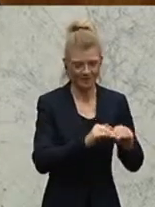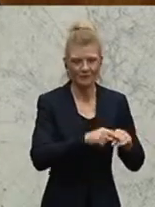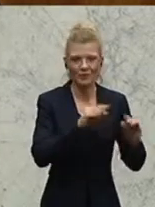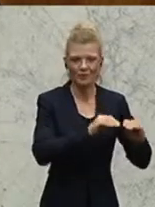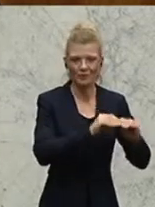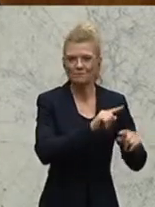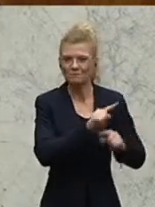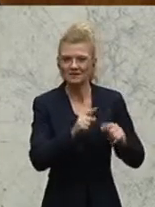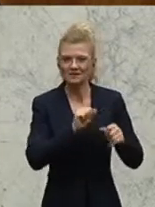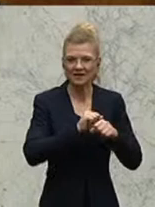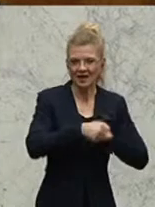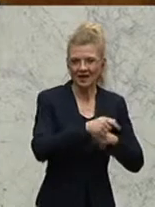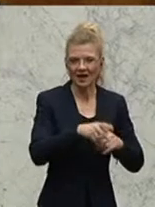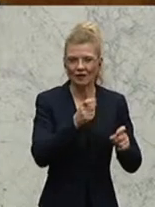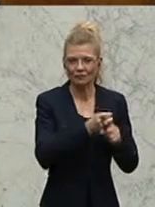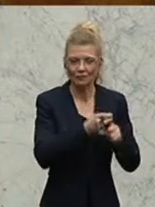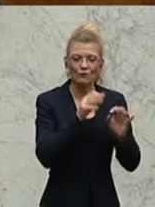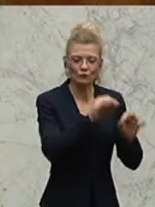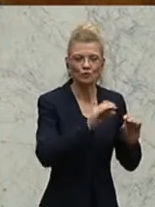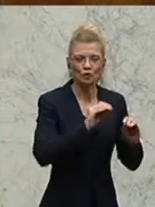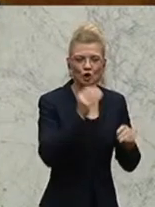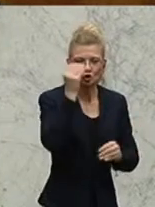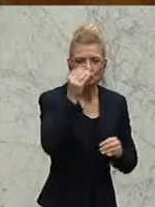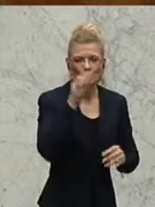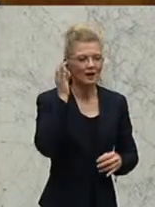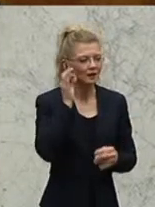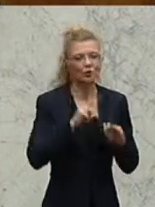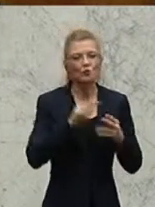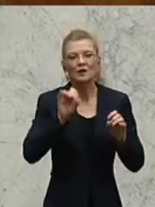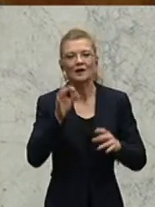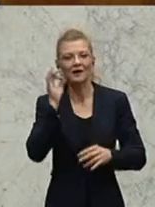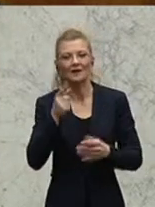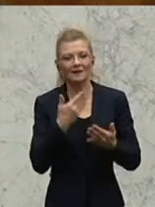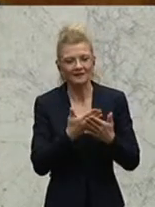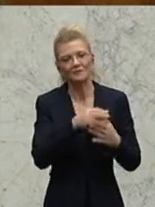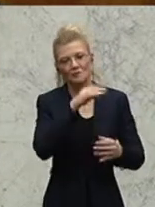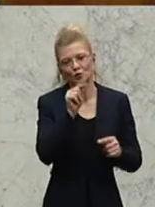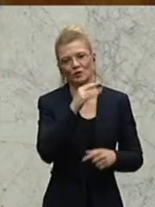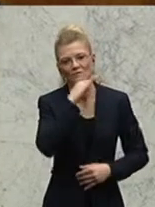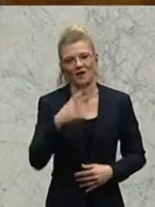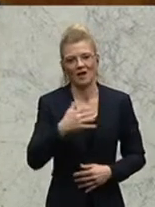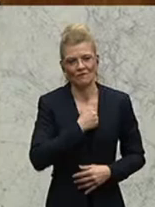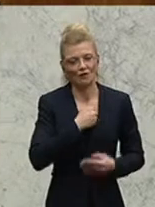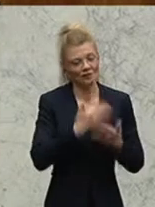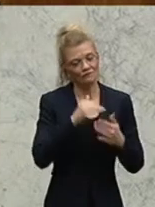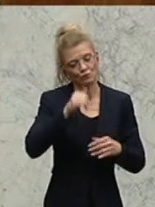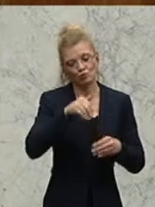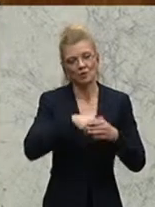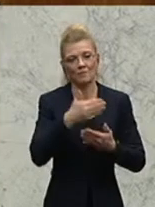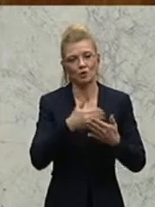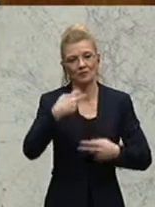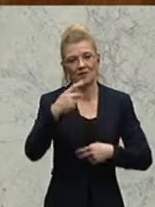Reiferprüfung sowohl für Schülerinnen als auch für Lehrerinnen erfolgskritisch und daher im Zuge der Ausbildung kontinuierlich weiterzuentwickeln